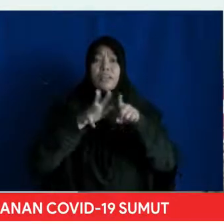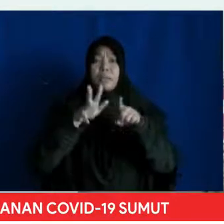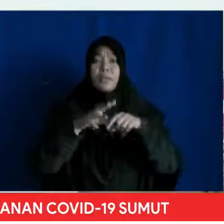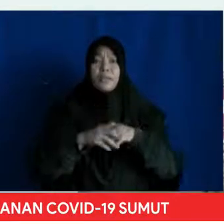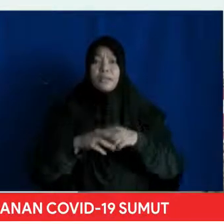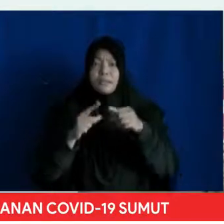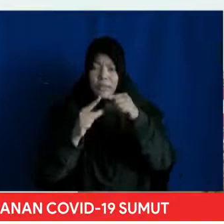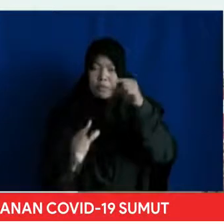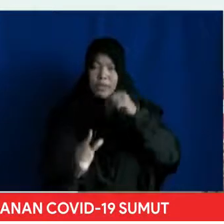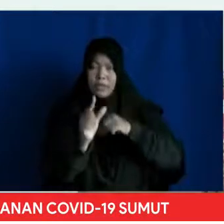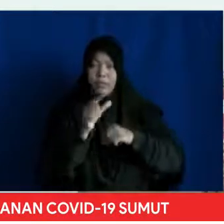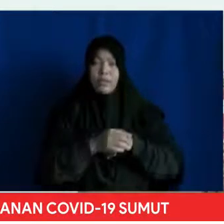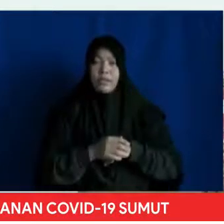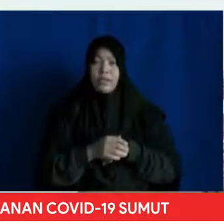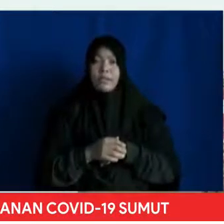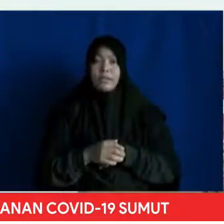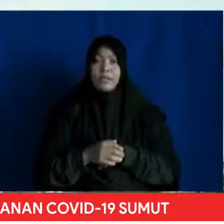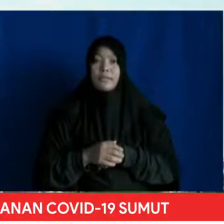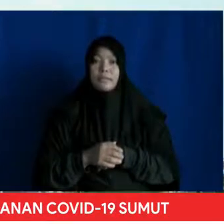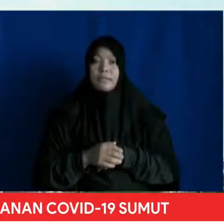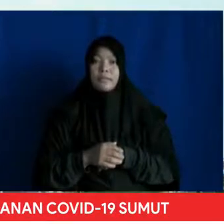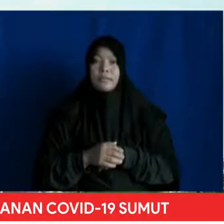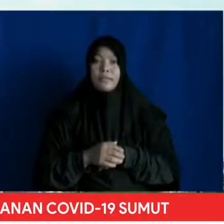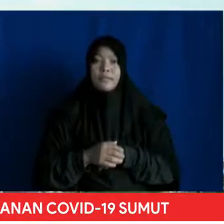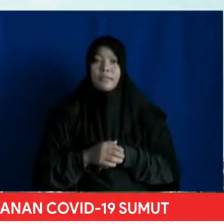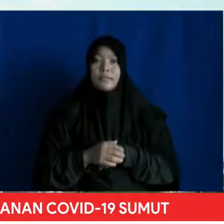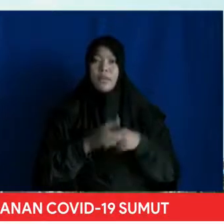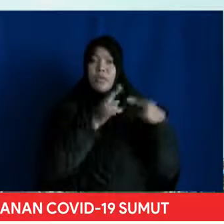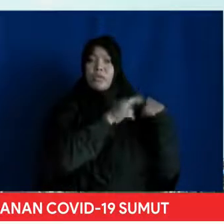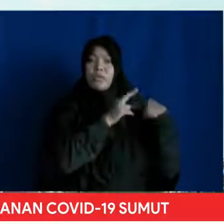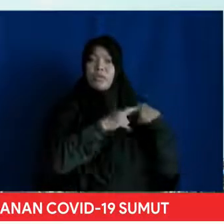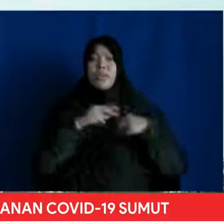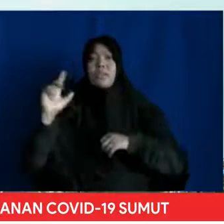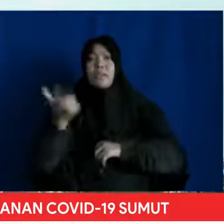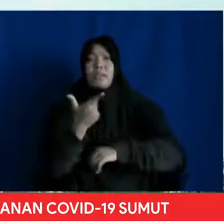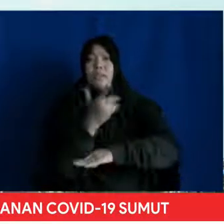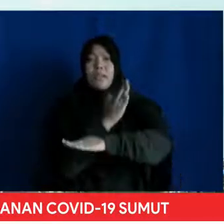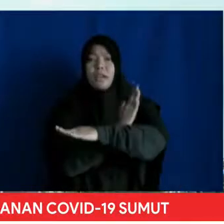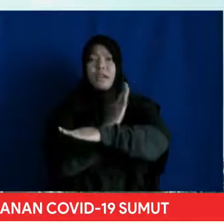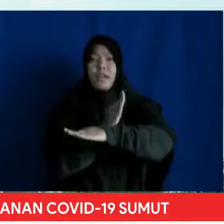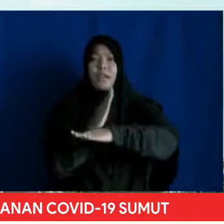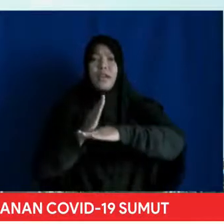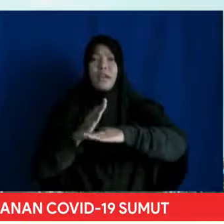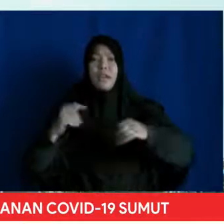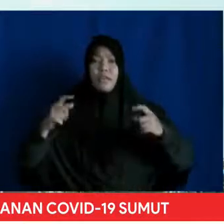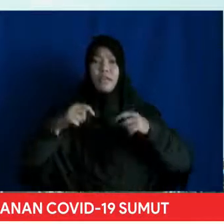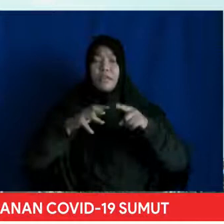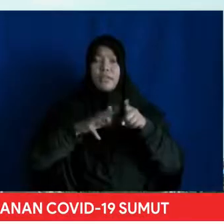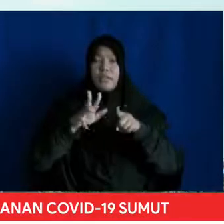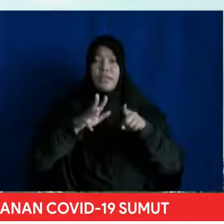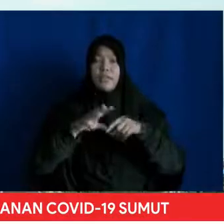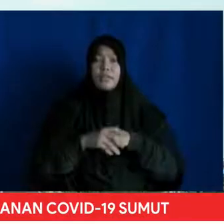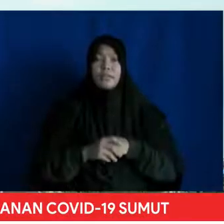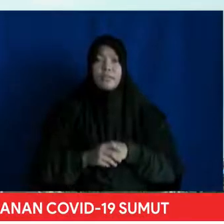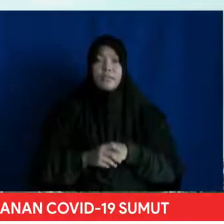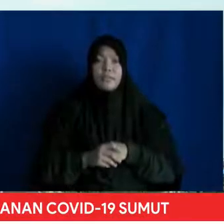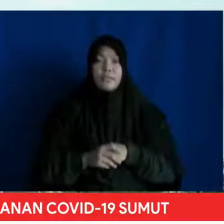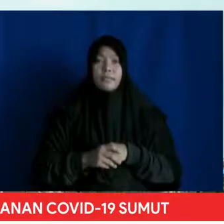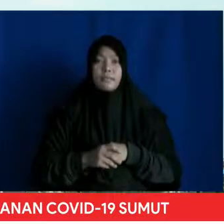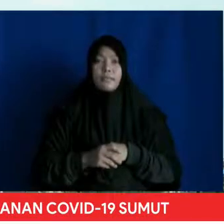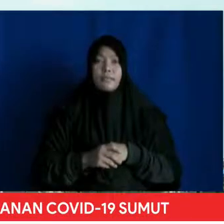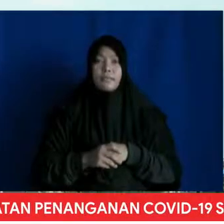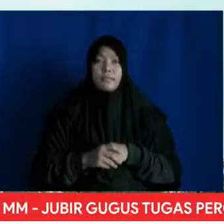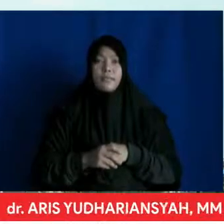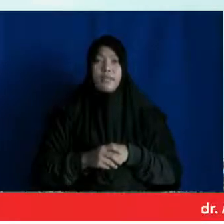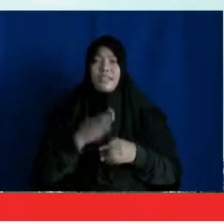Utara Saudara-saudara sekalian Bugus Tugas Percepatan Penanganan COVID-19 Provinsi Sumatera Utara Mengucapkan